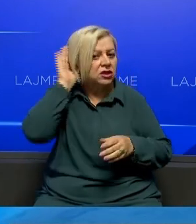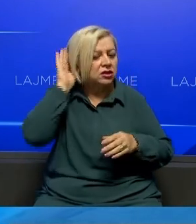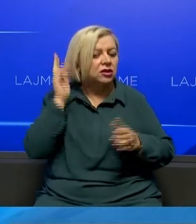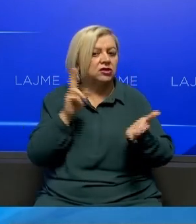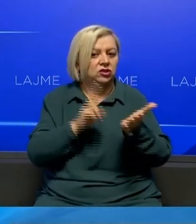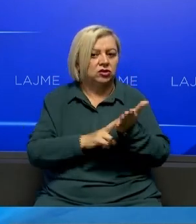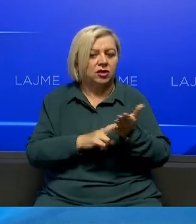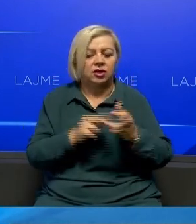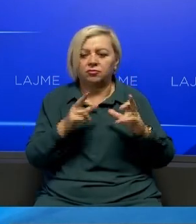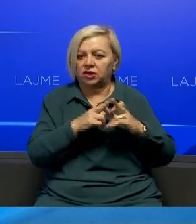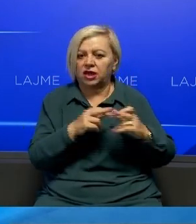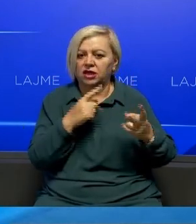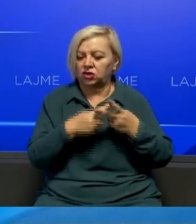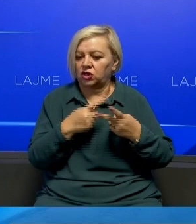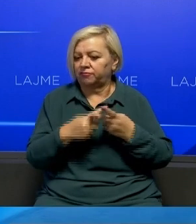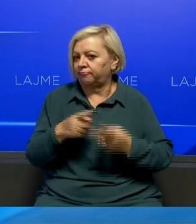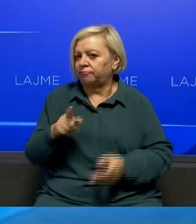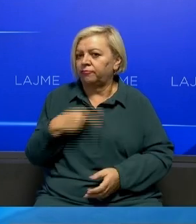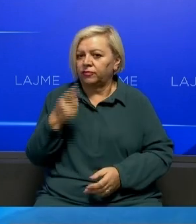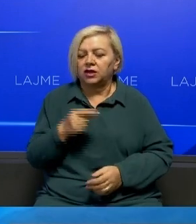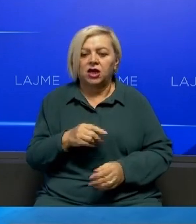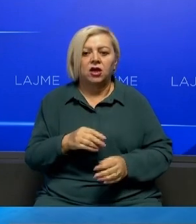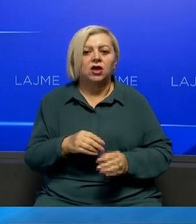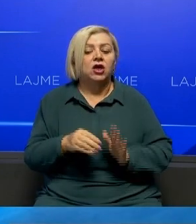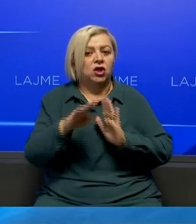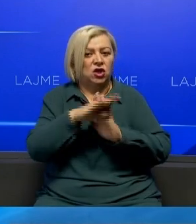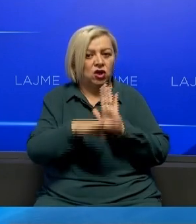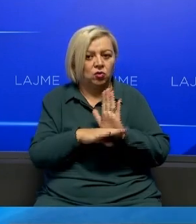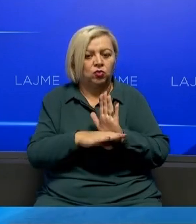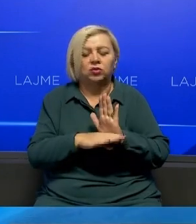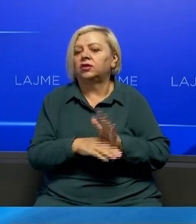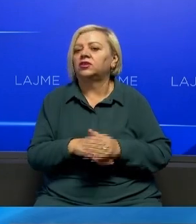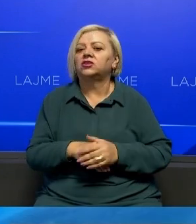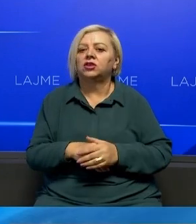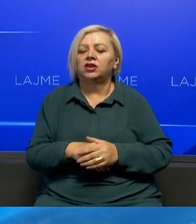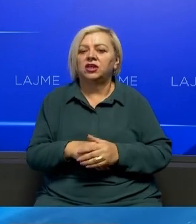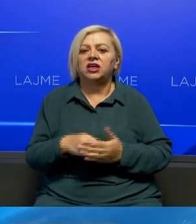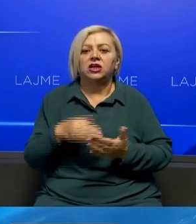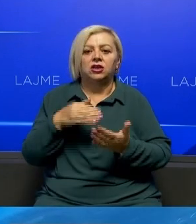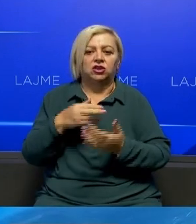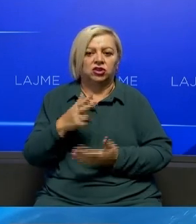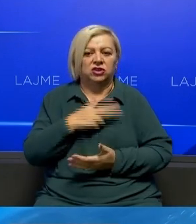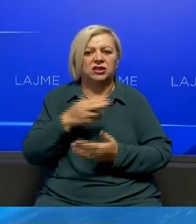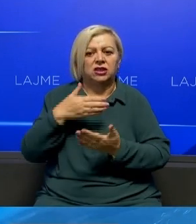Albulena Hajiho E cilat than se regulon statusin juridik të shtetat zvetohuaj